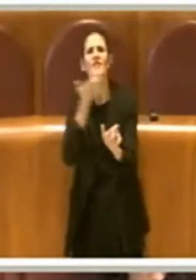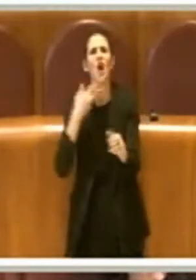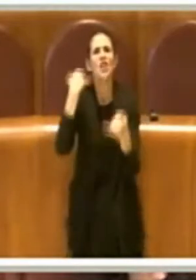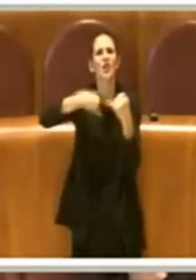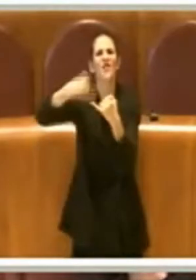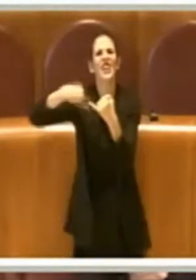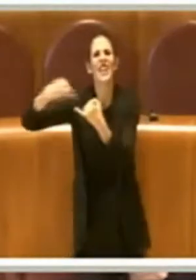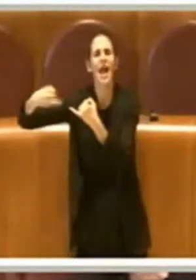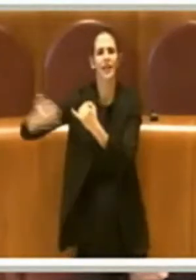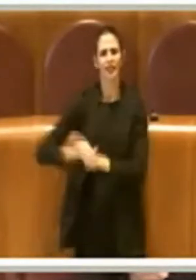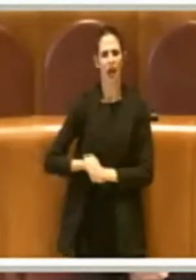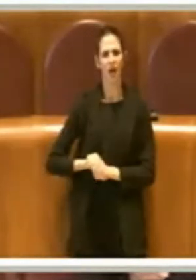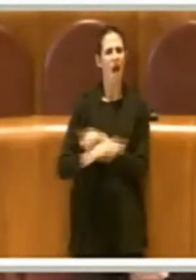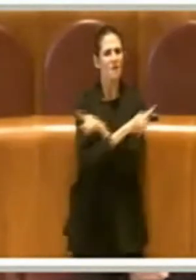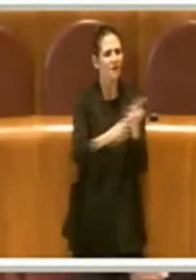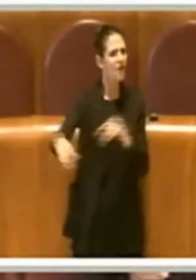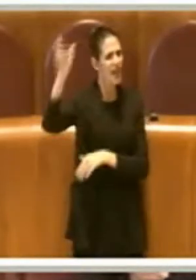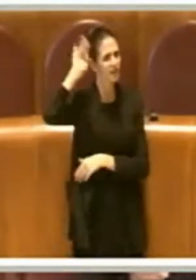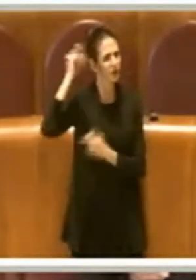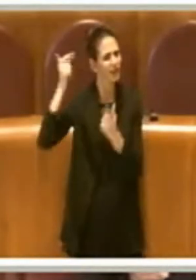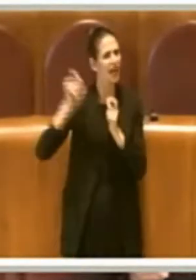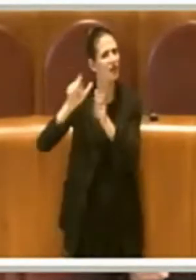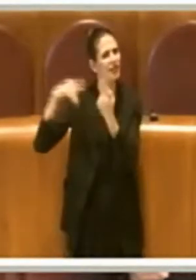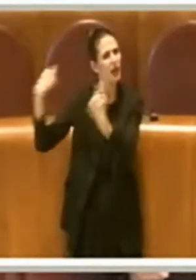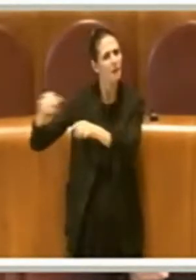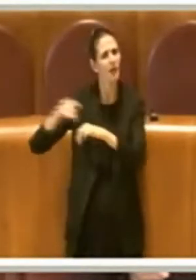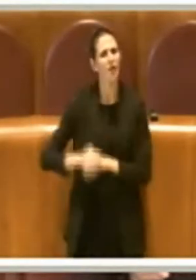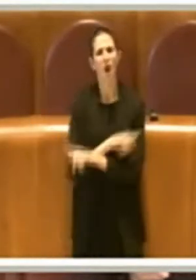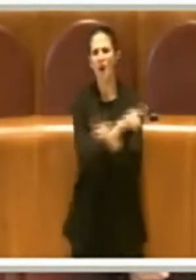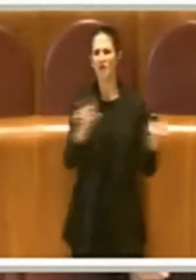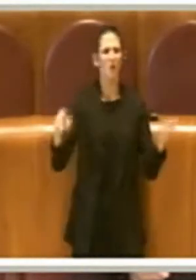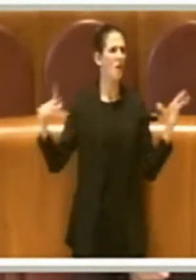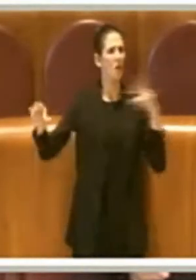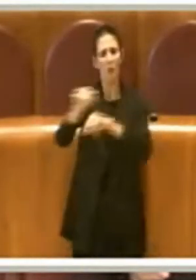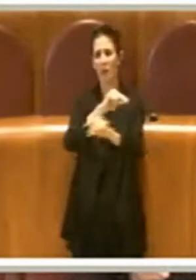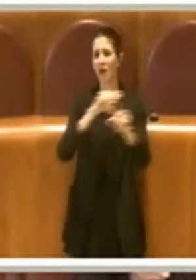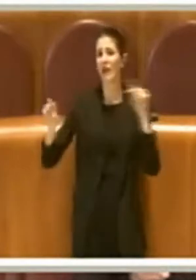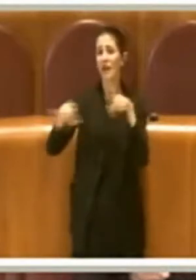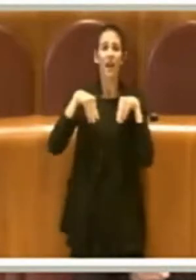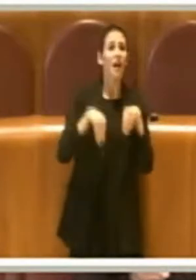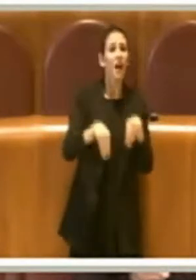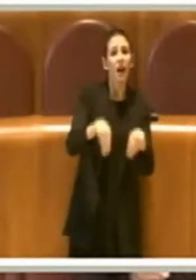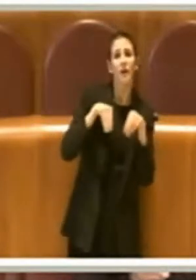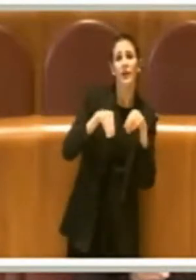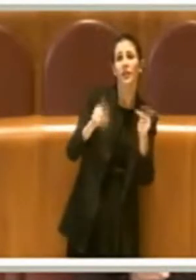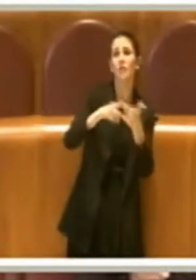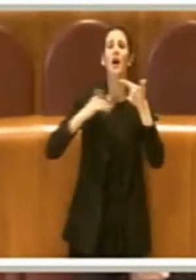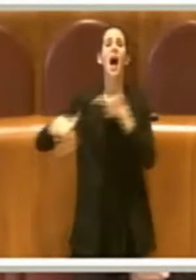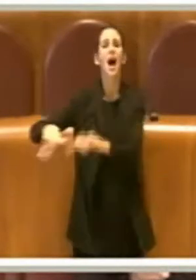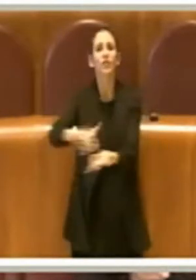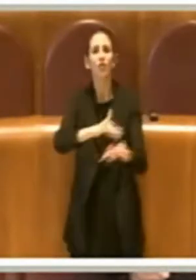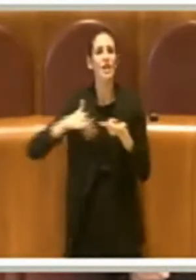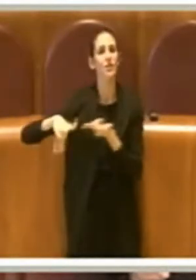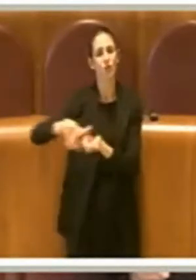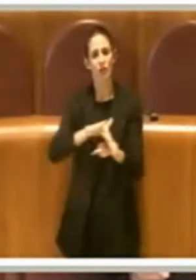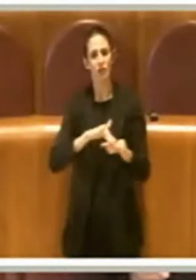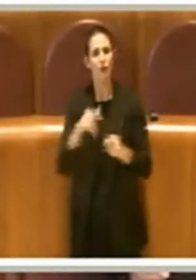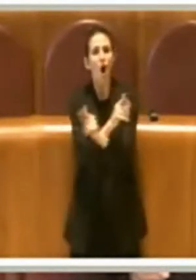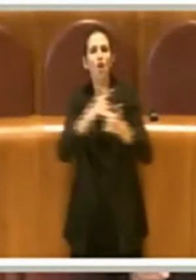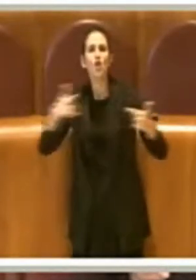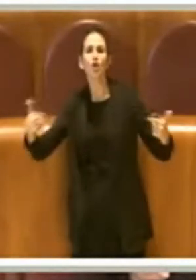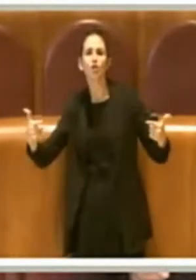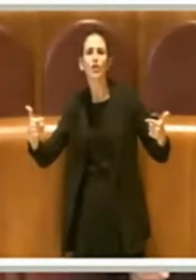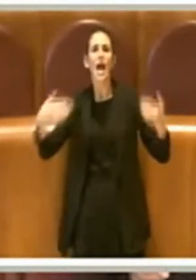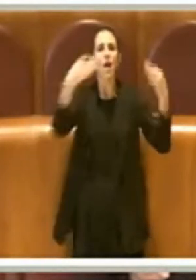avete ascoltato queste grida. Voi che parlate di partecipazione, di associazionismo, non ci sono due pesi e due